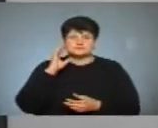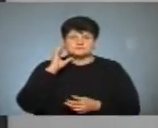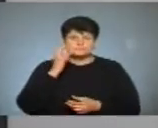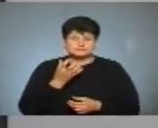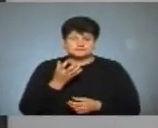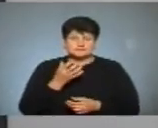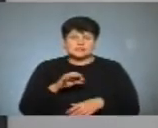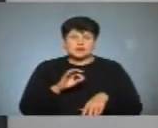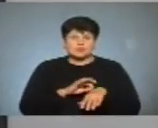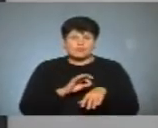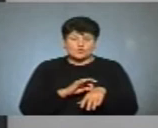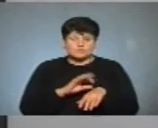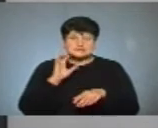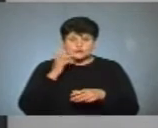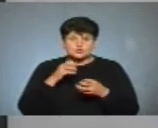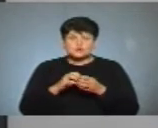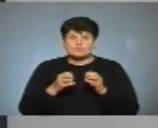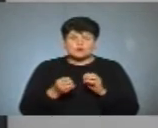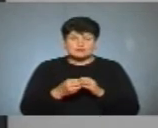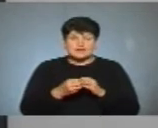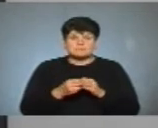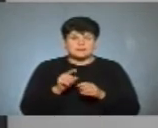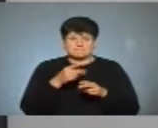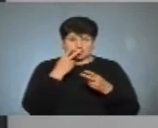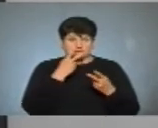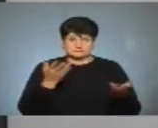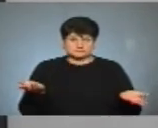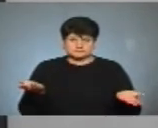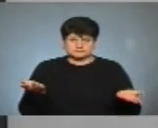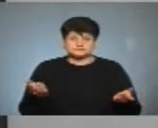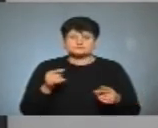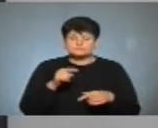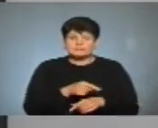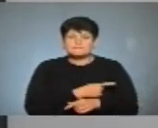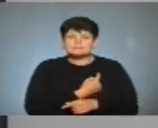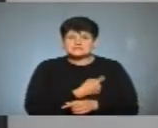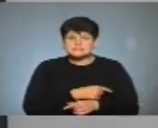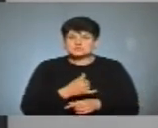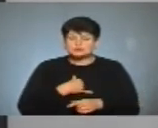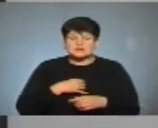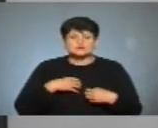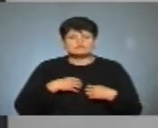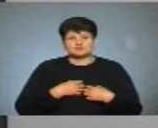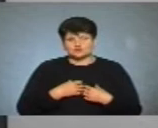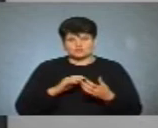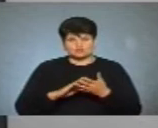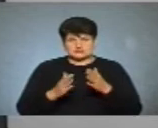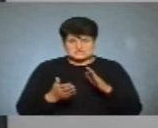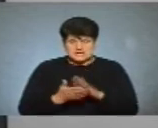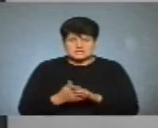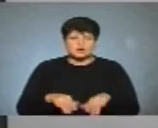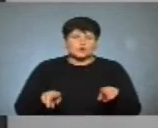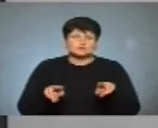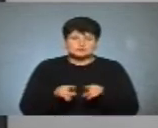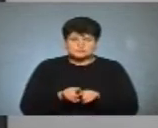хвороби, серйозні проблеми ми не розглядали. Тому медицина в нас дуже в сумному стані. Аналогічно,